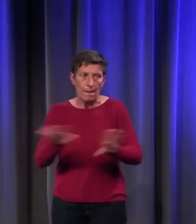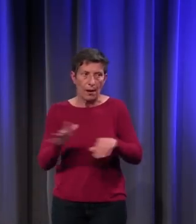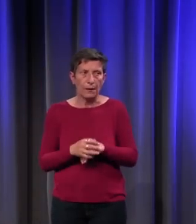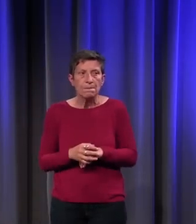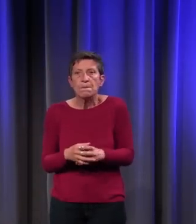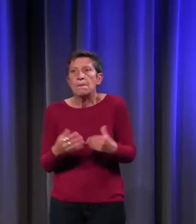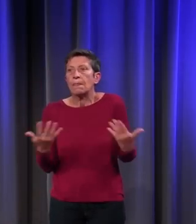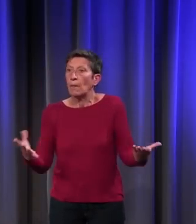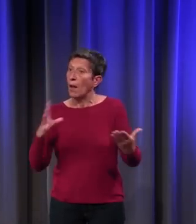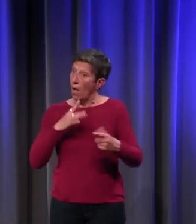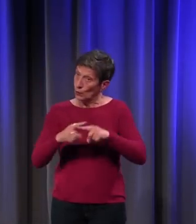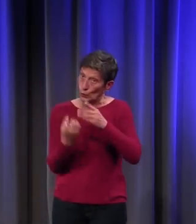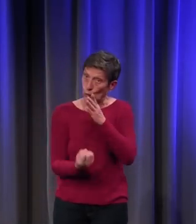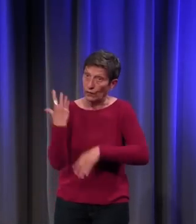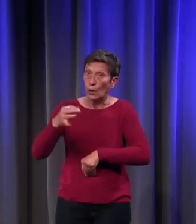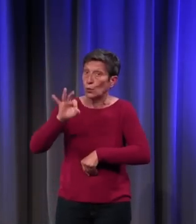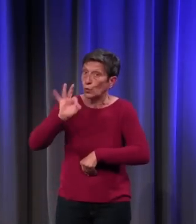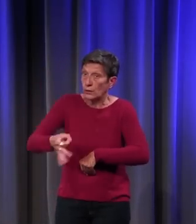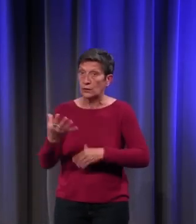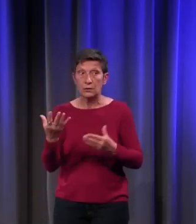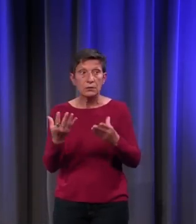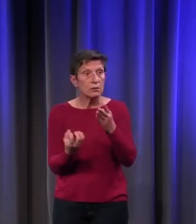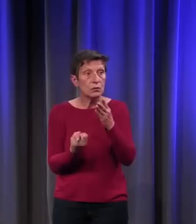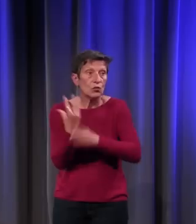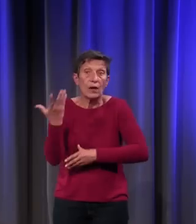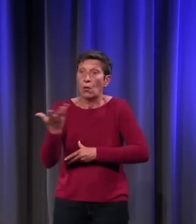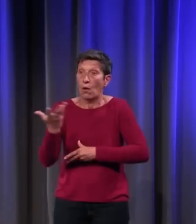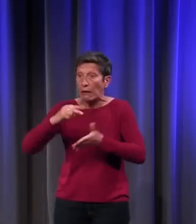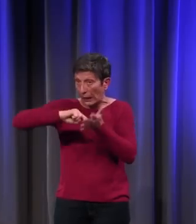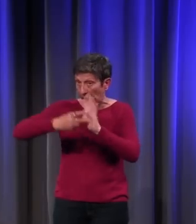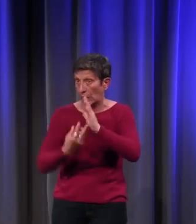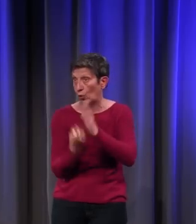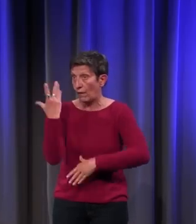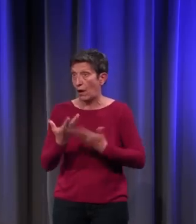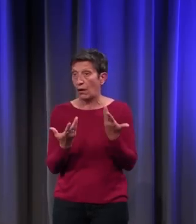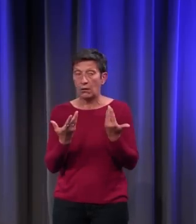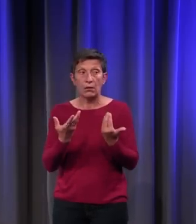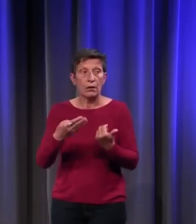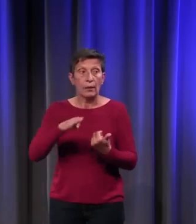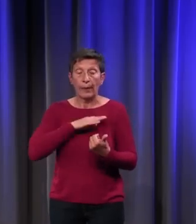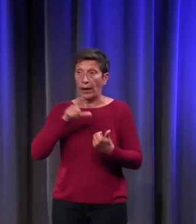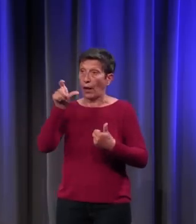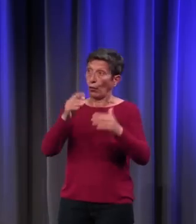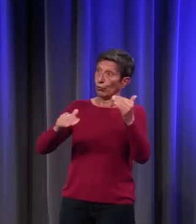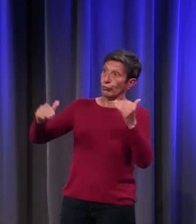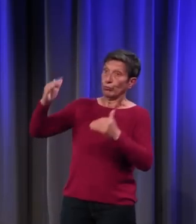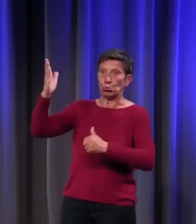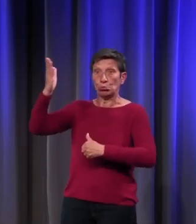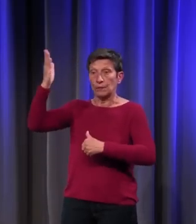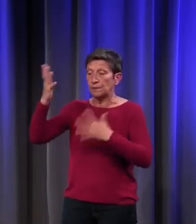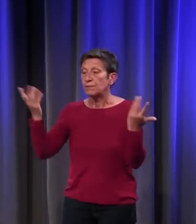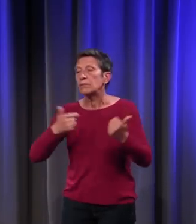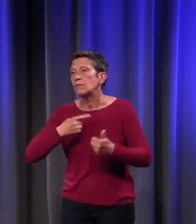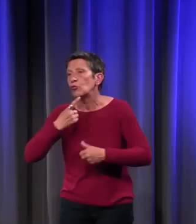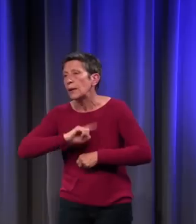nouveautés. Ce sont des nouveautés techniques dues à des spéculateurs de haut niveau, dont je n'ai pas parlé,